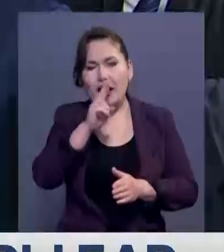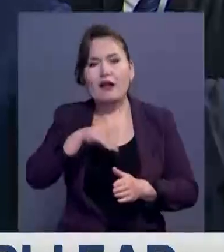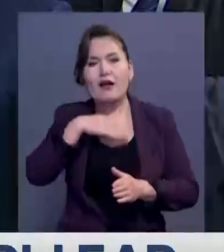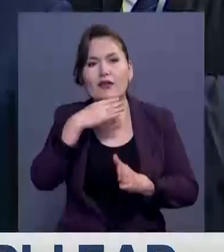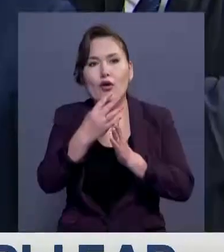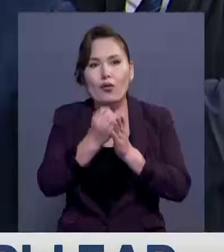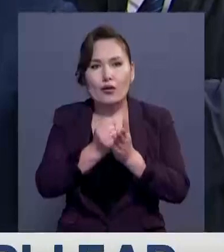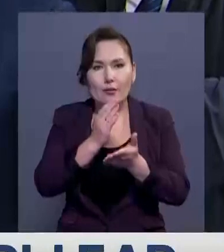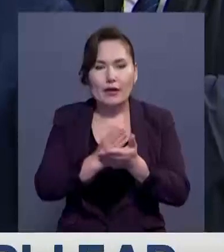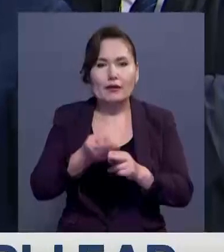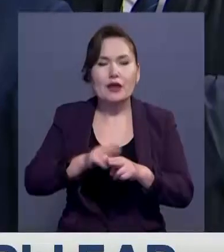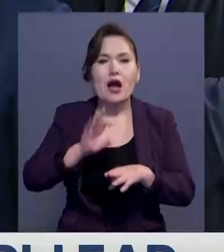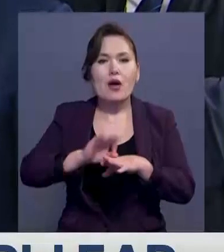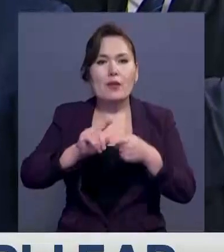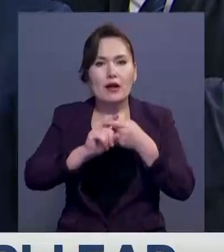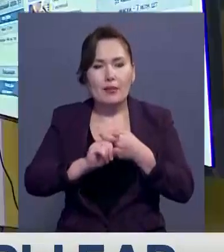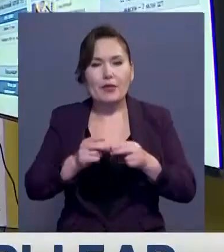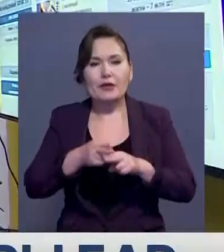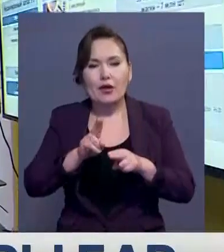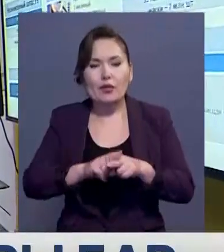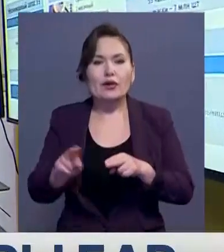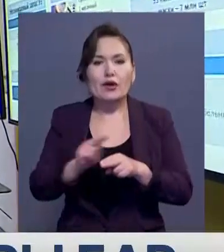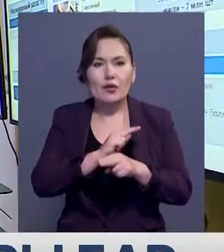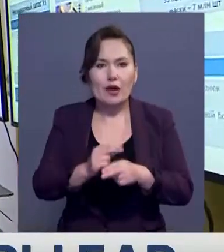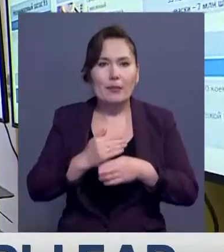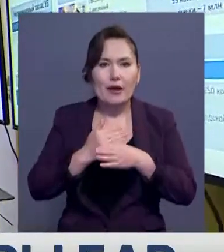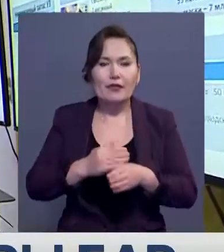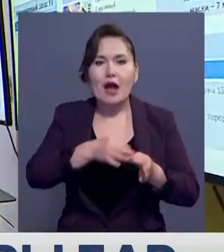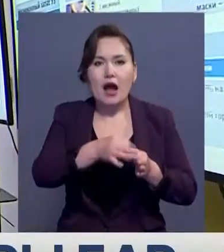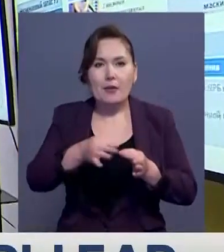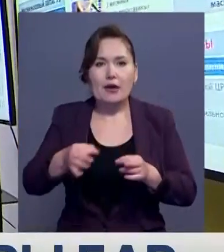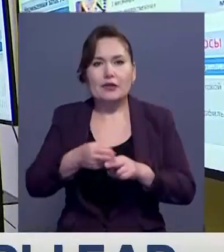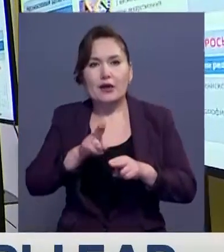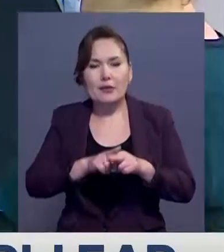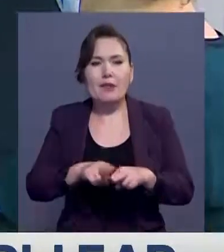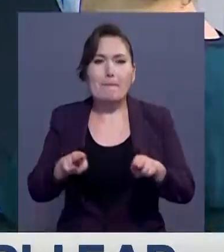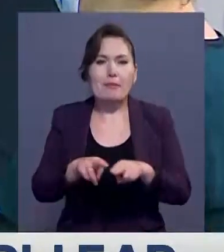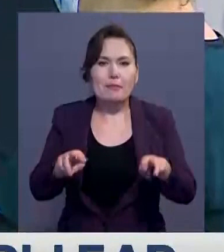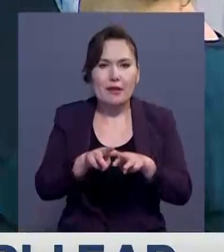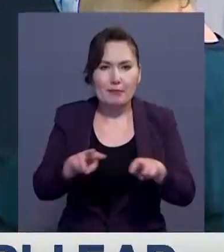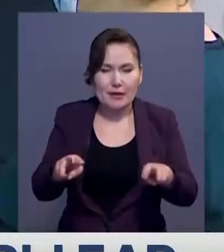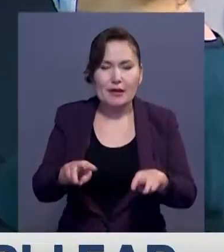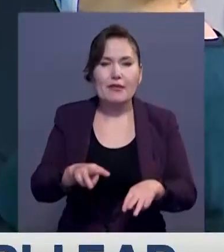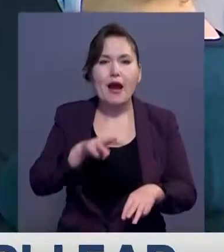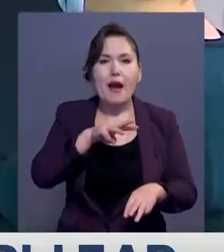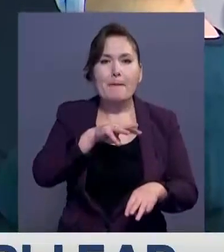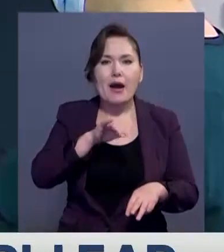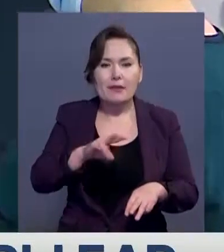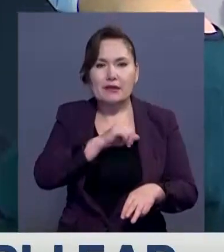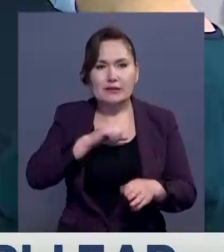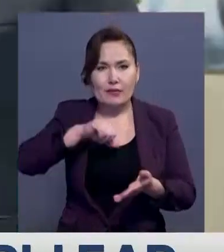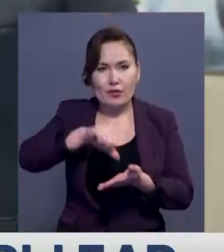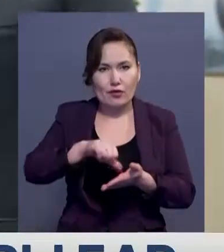жасықталды. Коронавирусқа байланысты қолғалыңған шаралармен аймаққа сапары барысында премьер-министер Асқар Мамин танысты.